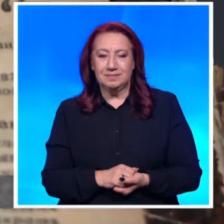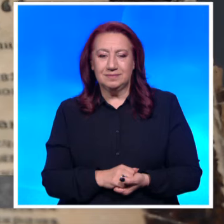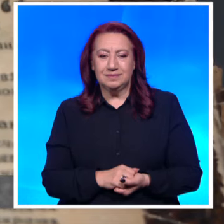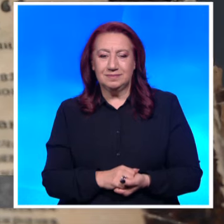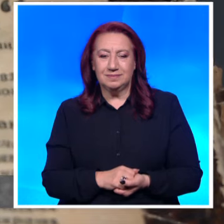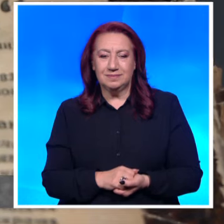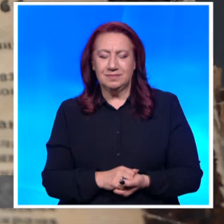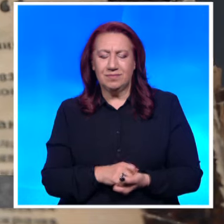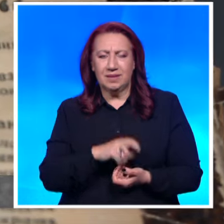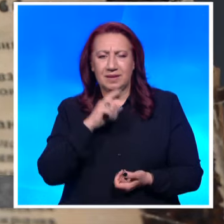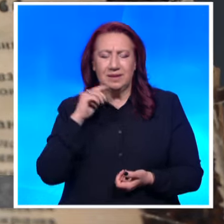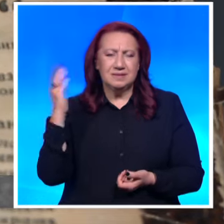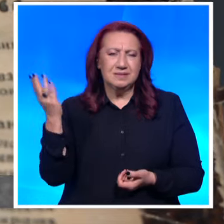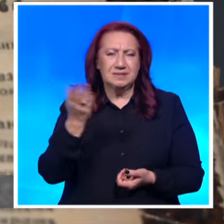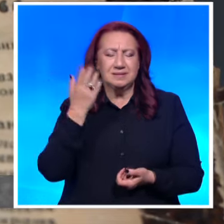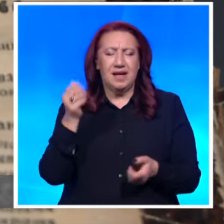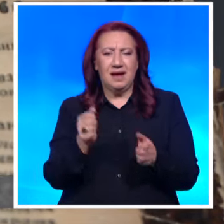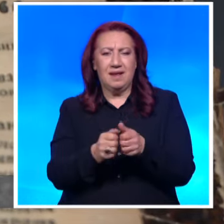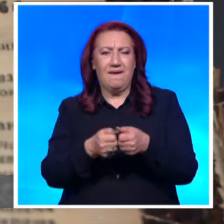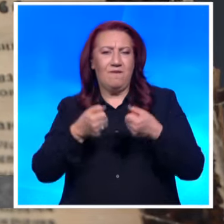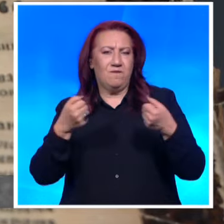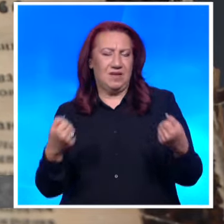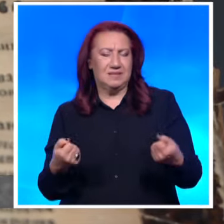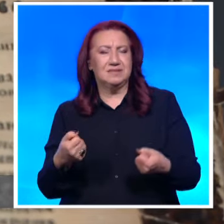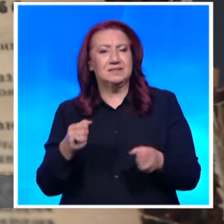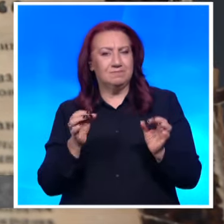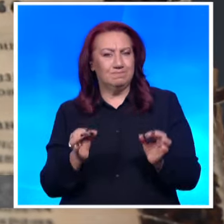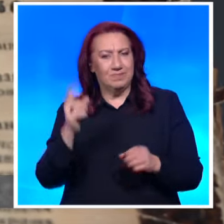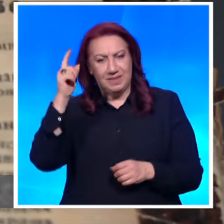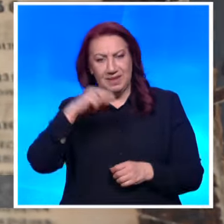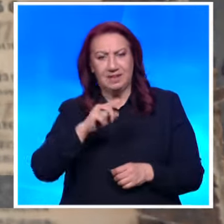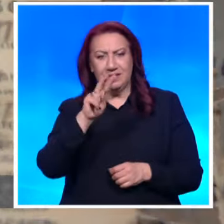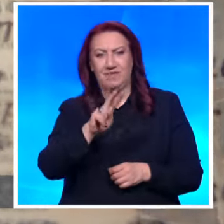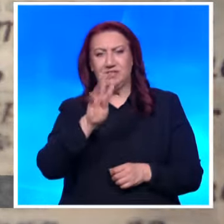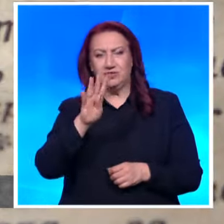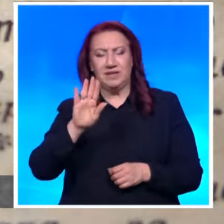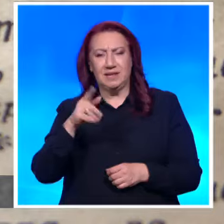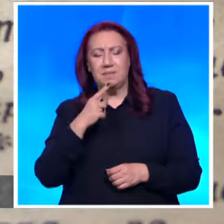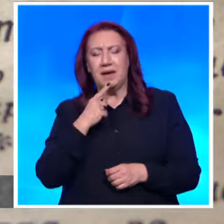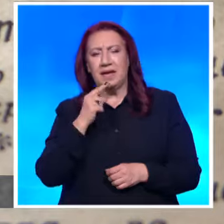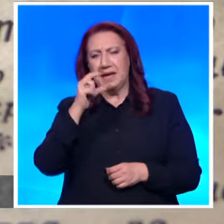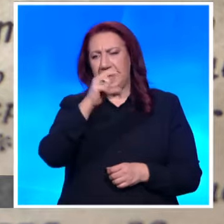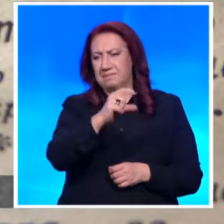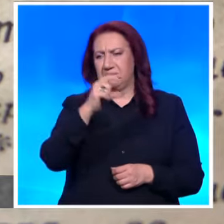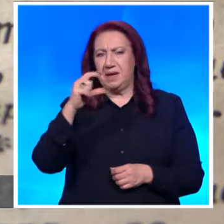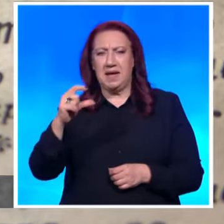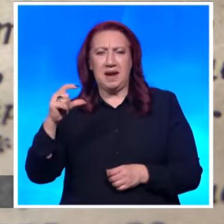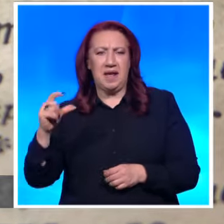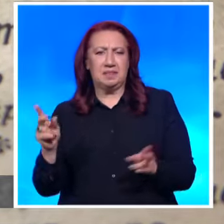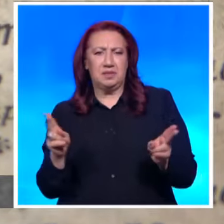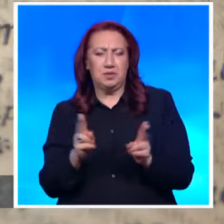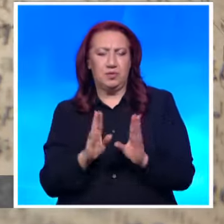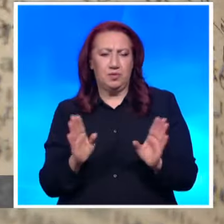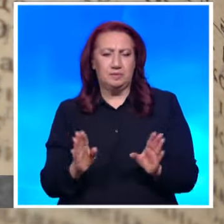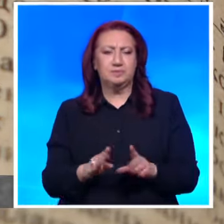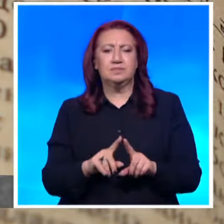В най-старите издания на вестниците за 24 май са отделени по една или две кратки статии. Всички колони на